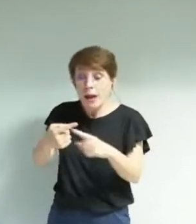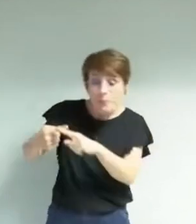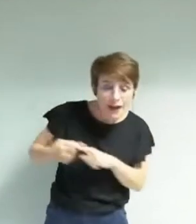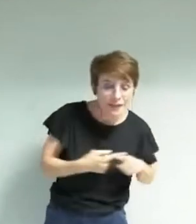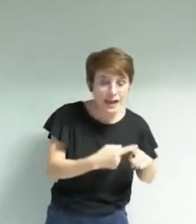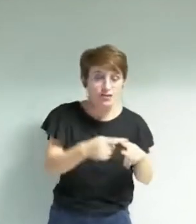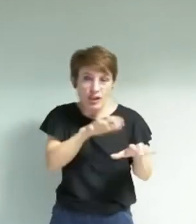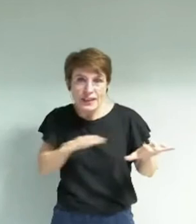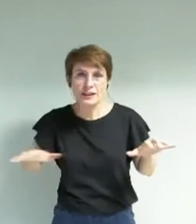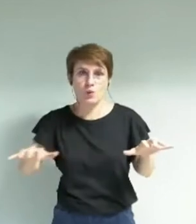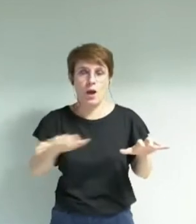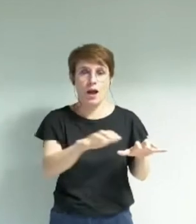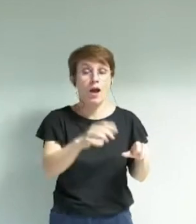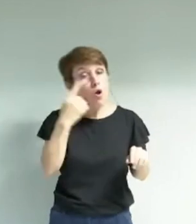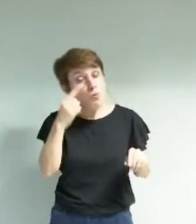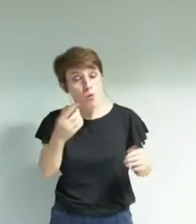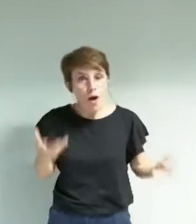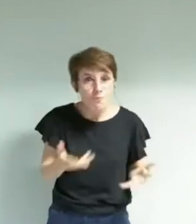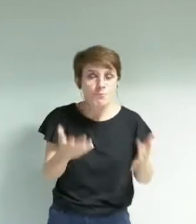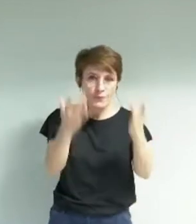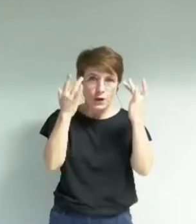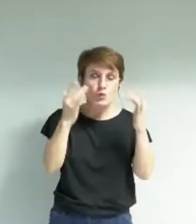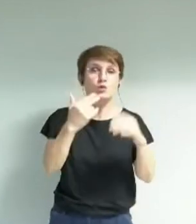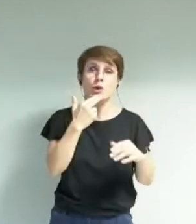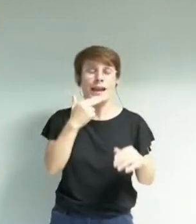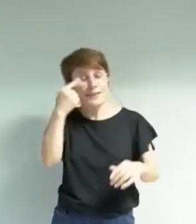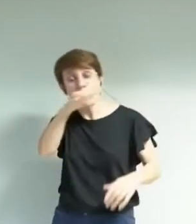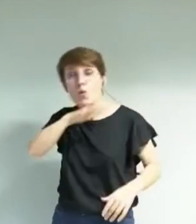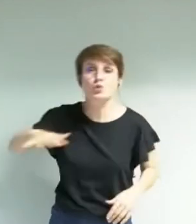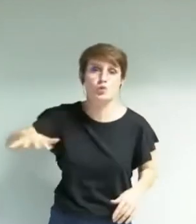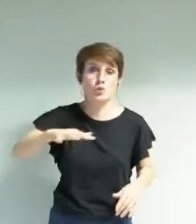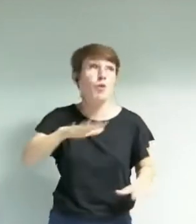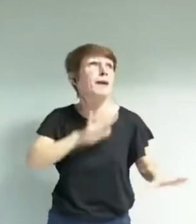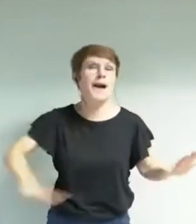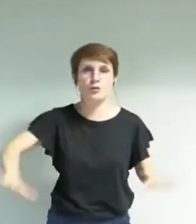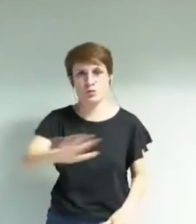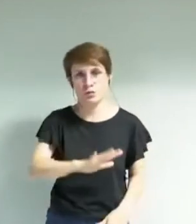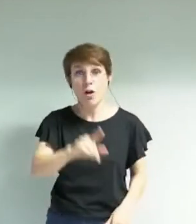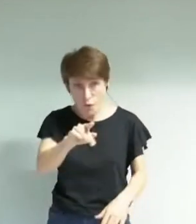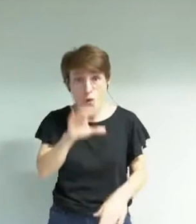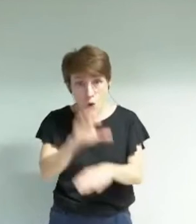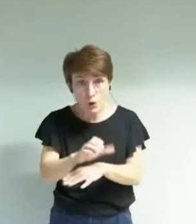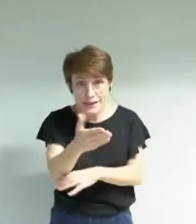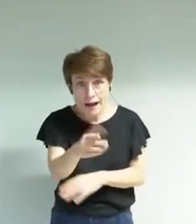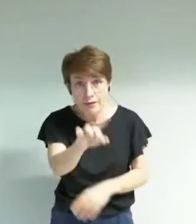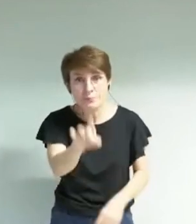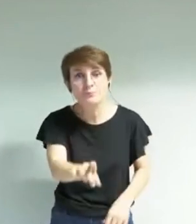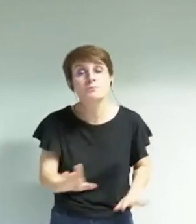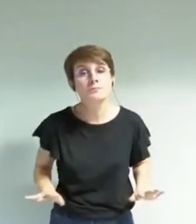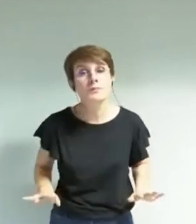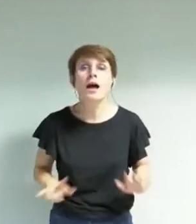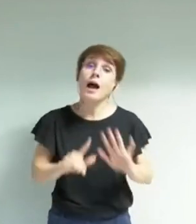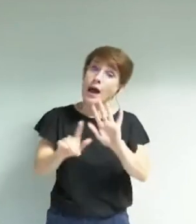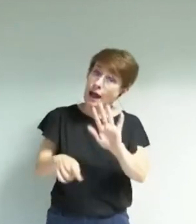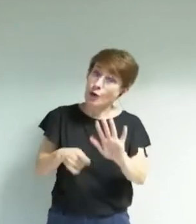pour qu'il y ait une culture de qualité pour tous et partout est-ce que vous êtes contre cela ? évidemment il y un